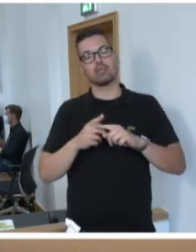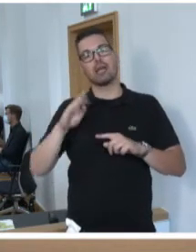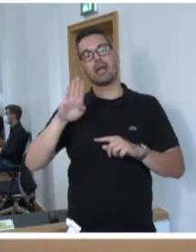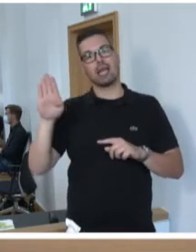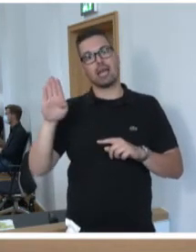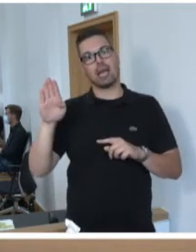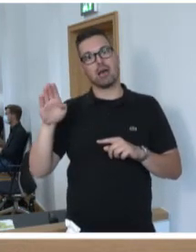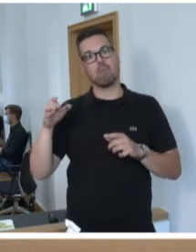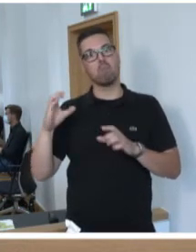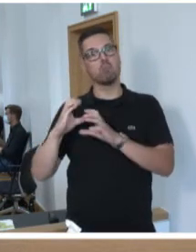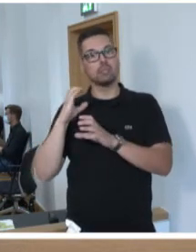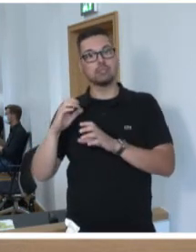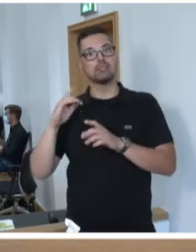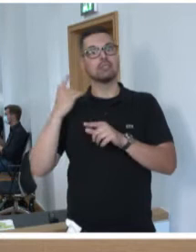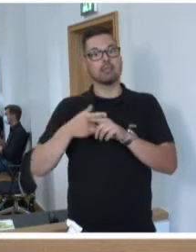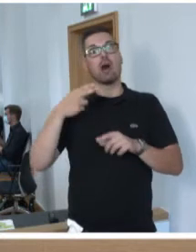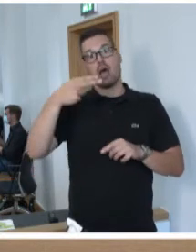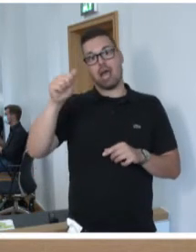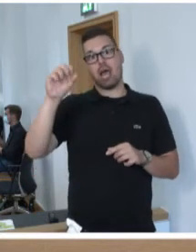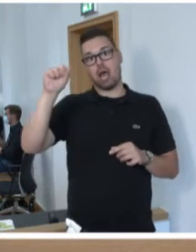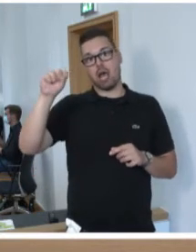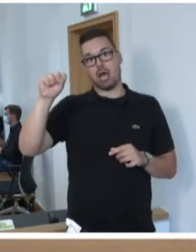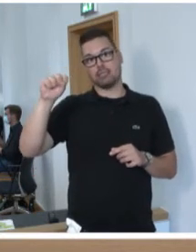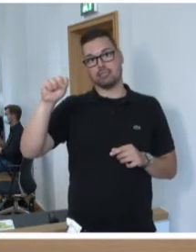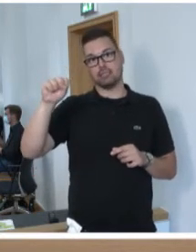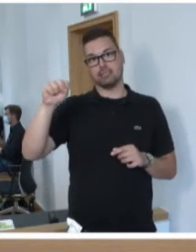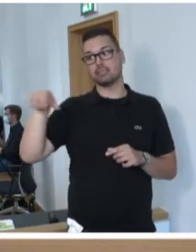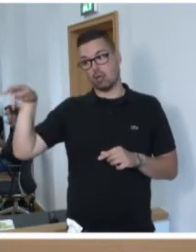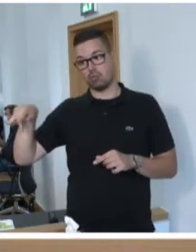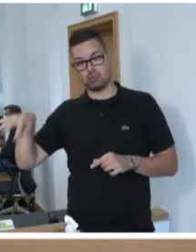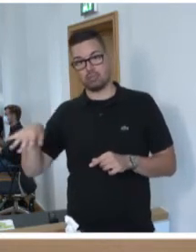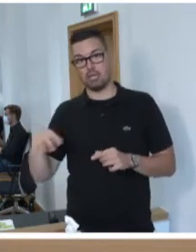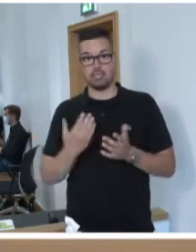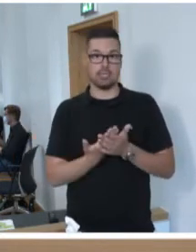Tobias Hans hergestellt. Deshalb gebührt beiden an dieser Stelle auch unser herzlicher Dank.